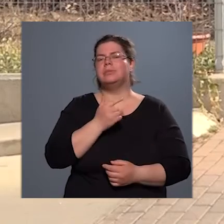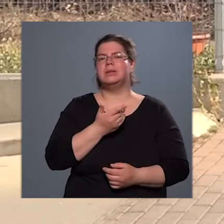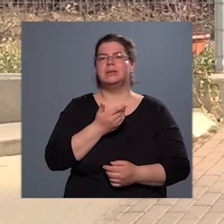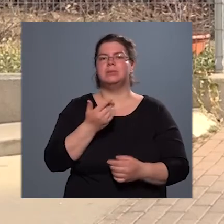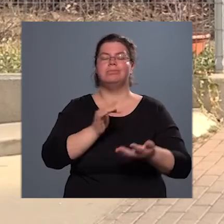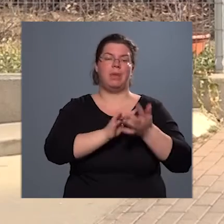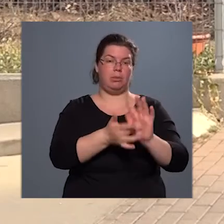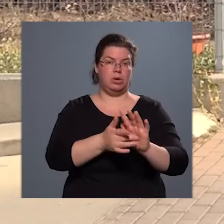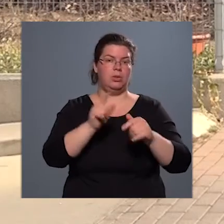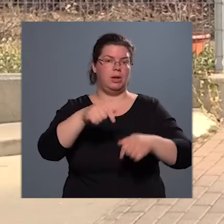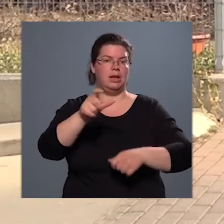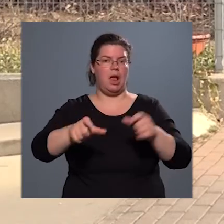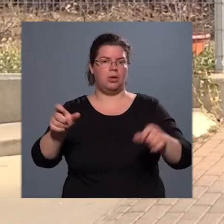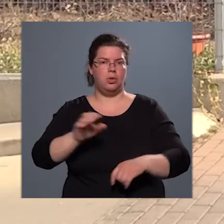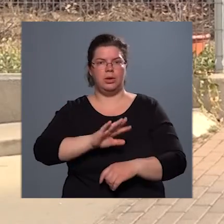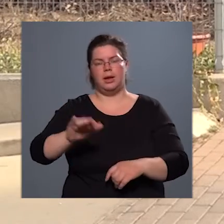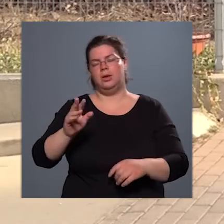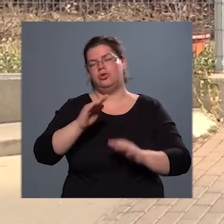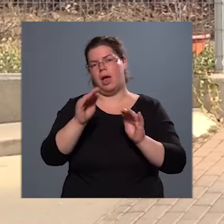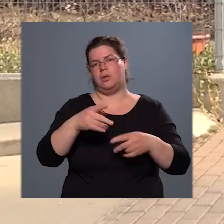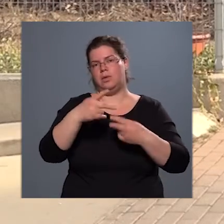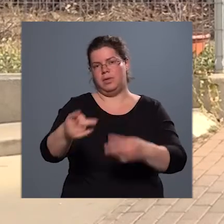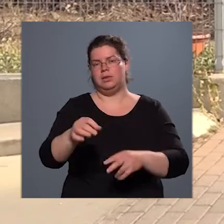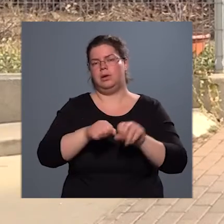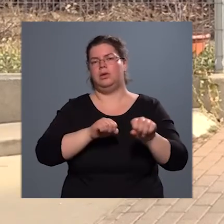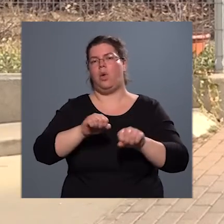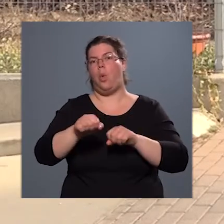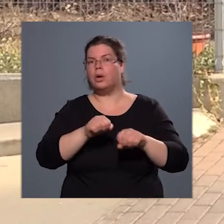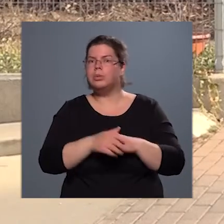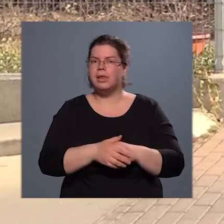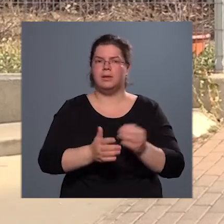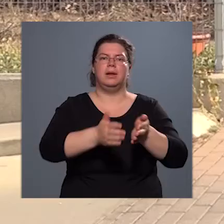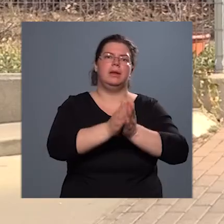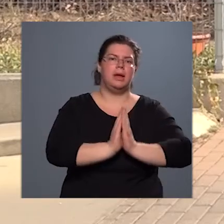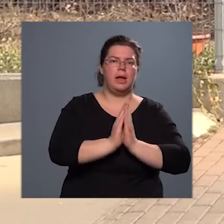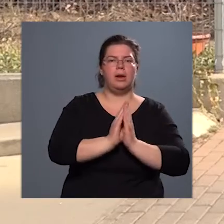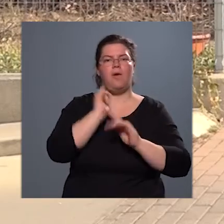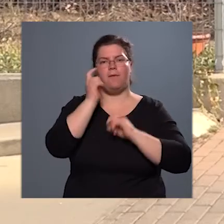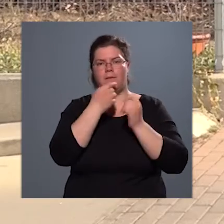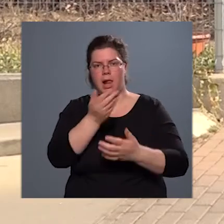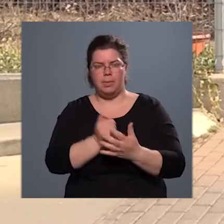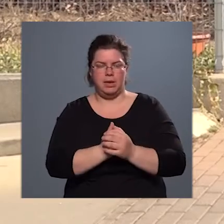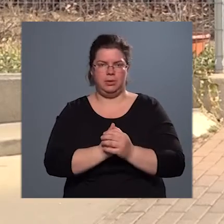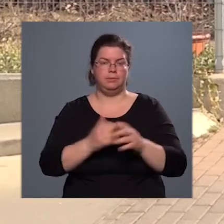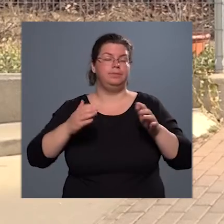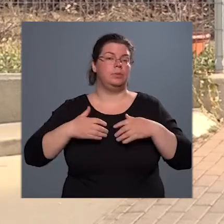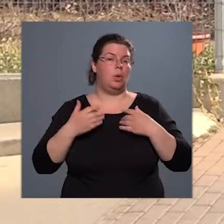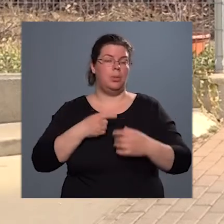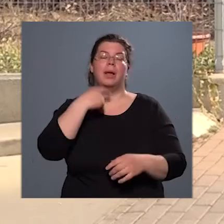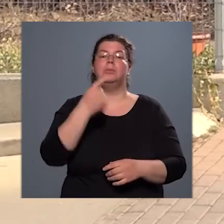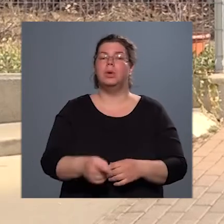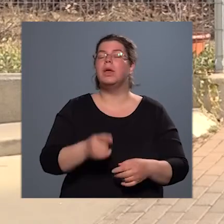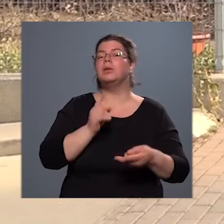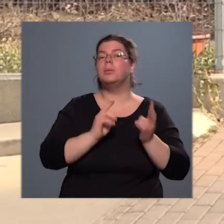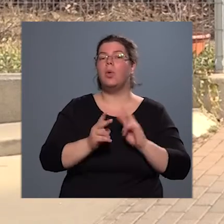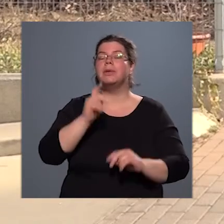megmutattunk az itt lakóknak, vagyis házhoz vittük az önkormányzatiságot, kikérve a véleményüket. Örömmel jelenthetem be,